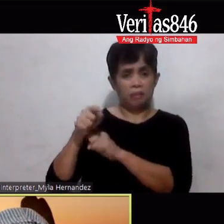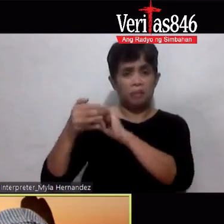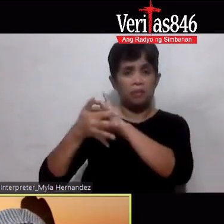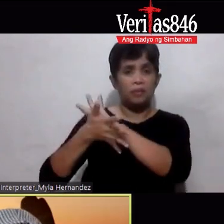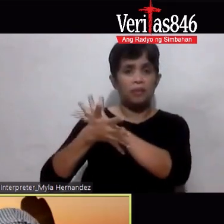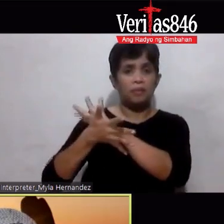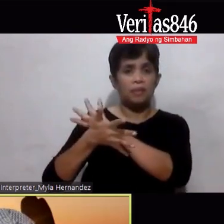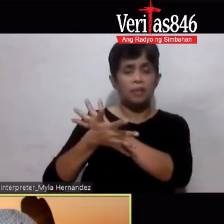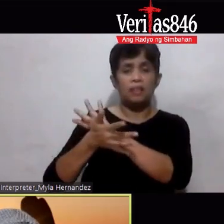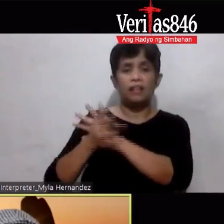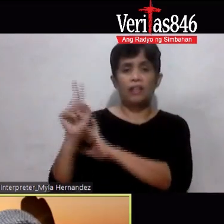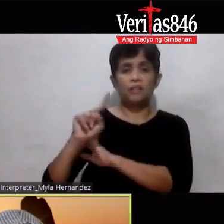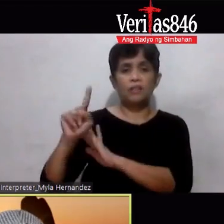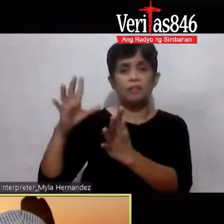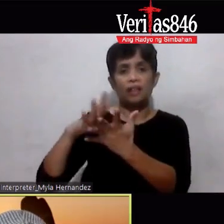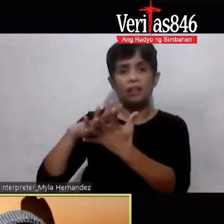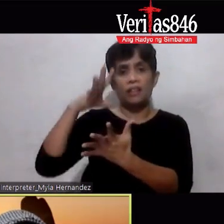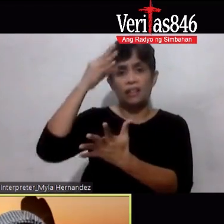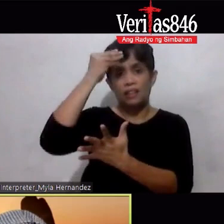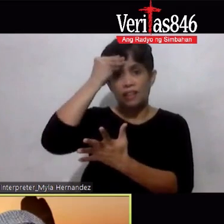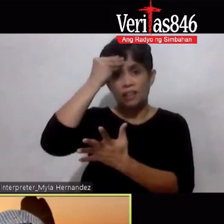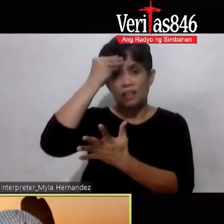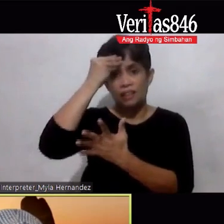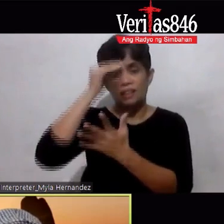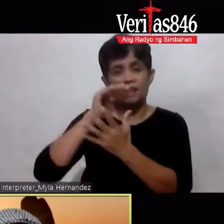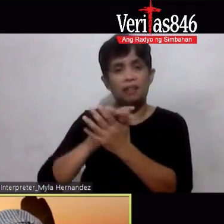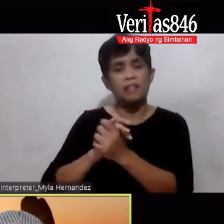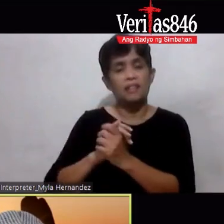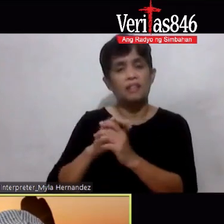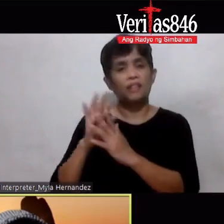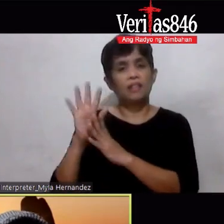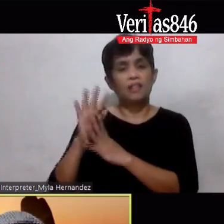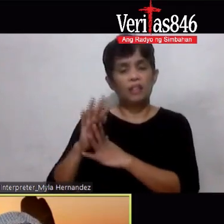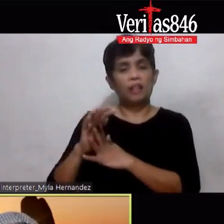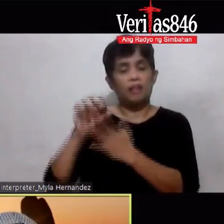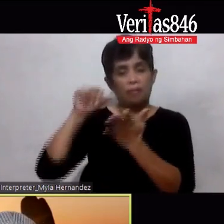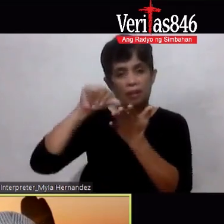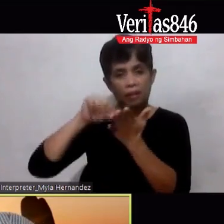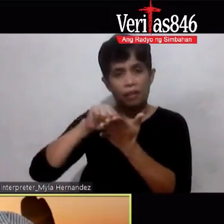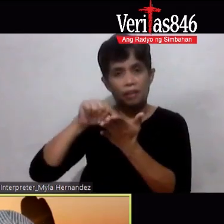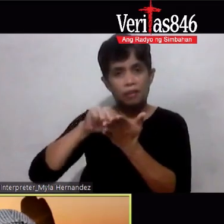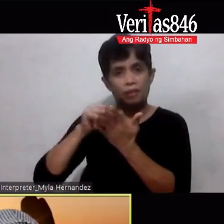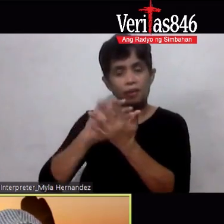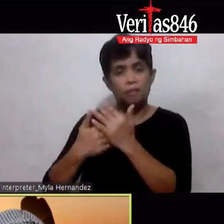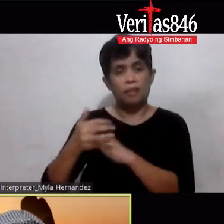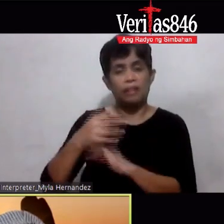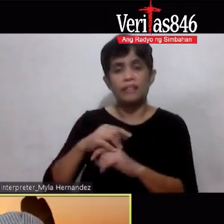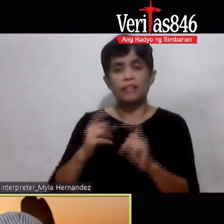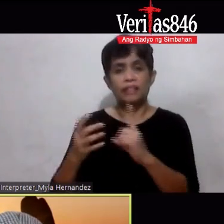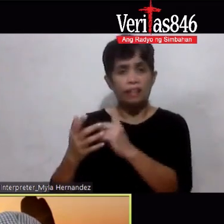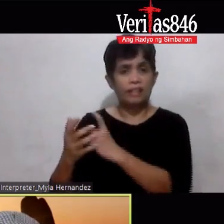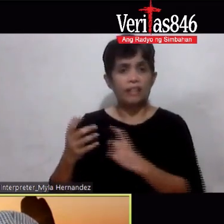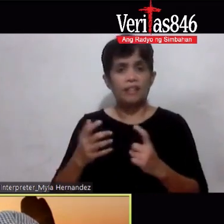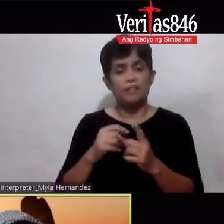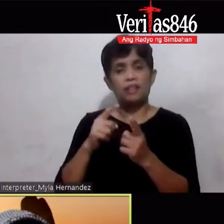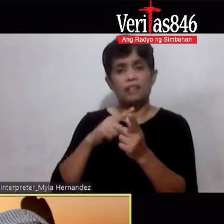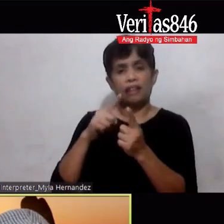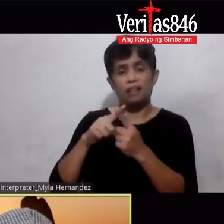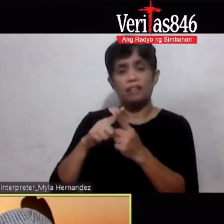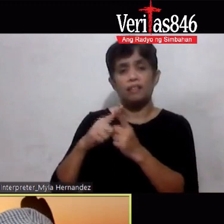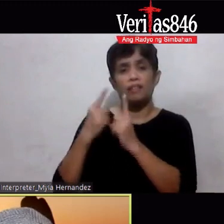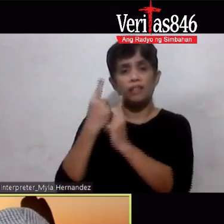Ano ba yung mga natutunan natin Iniwas-iwas Patuloy tayong magmas Mag-alkohol Mag-disinfect Pagkatapong social distancing